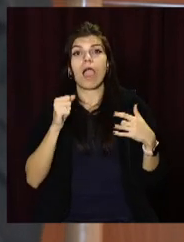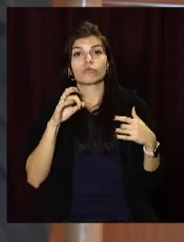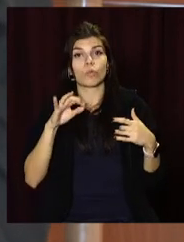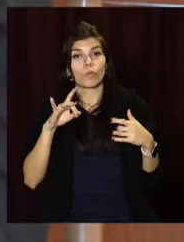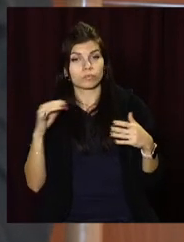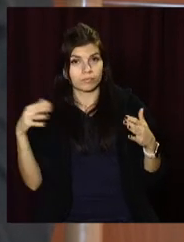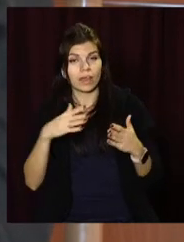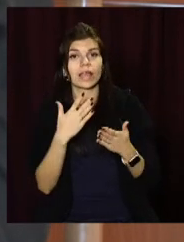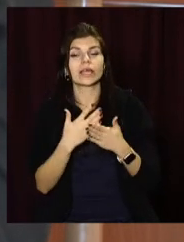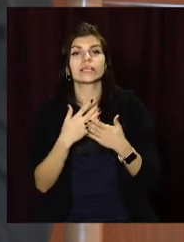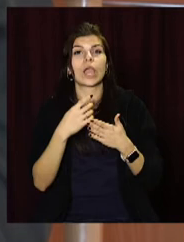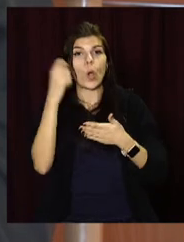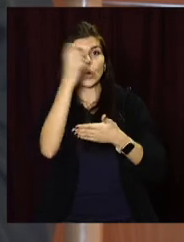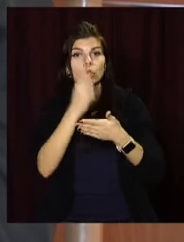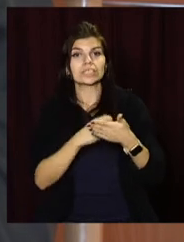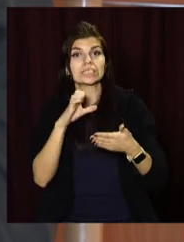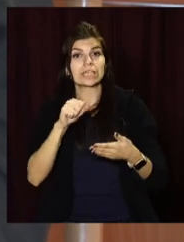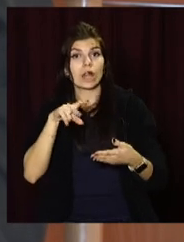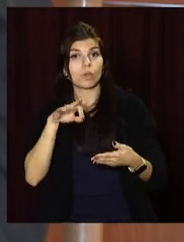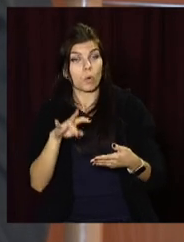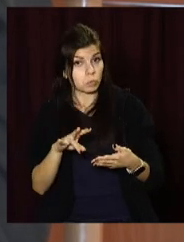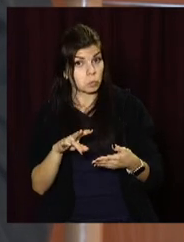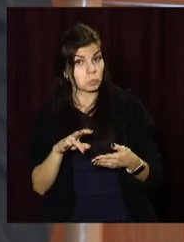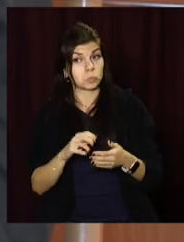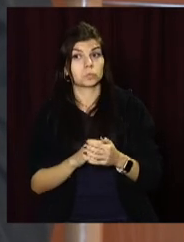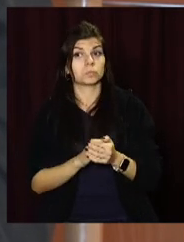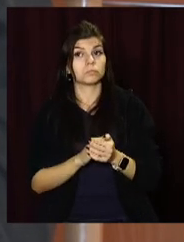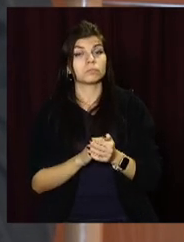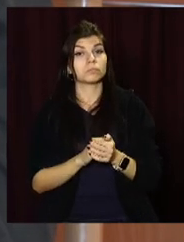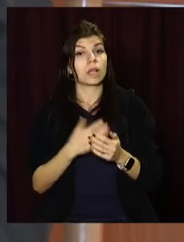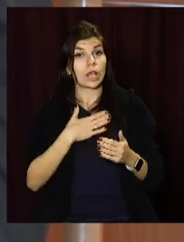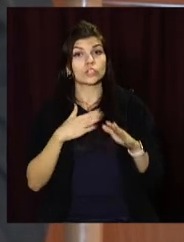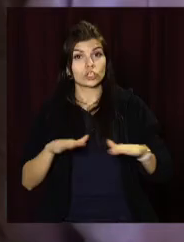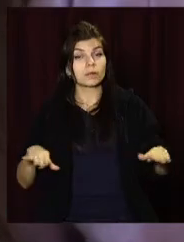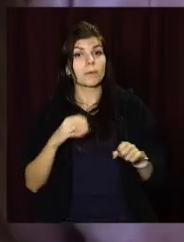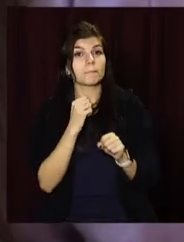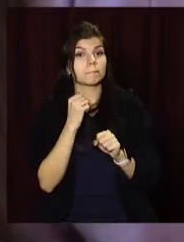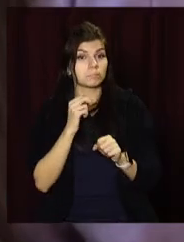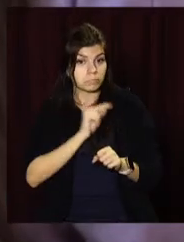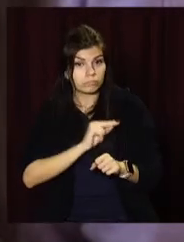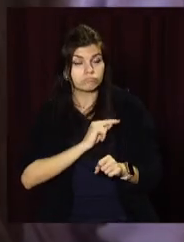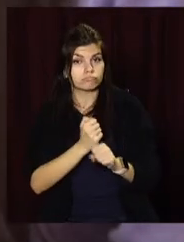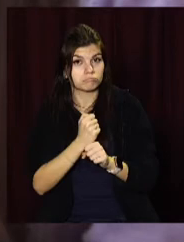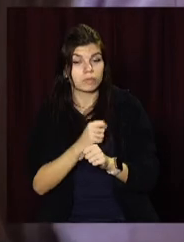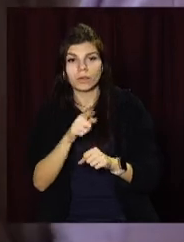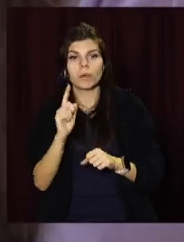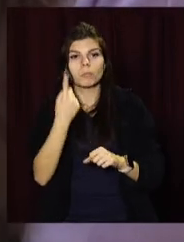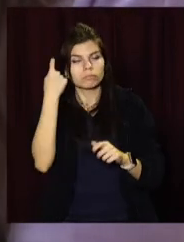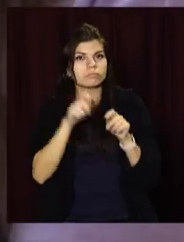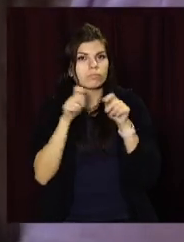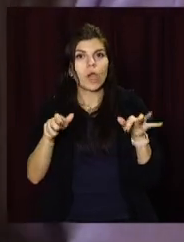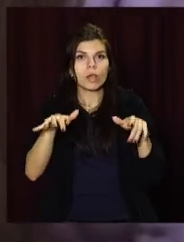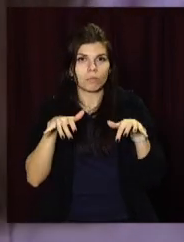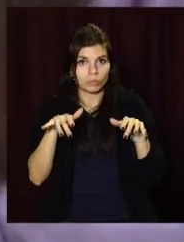художній салон, де виставляються і наші міцці, і наші діти працюють. Своє часу тут першими запровадили комп